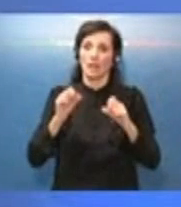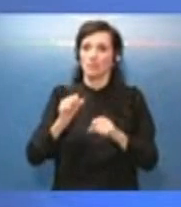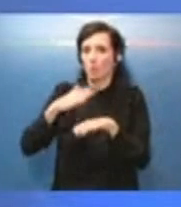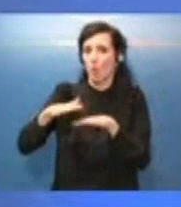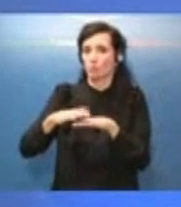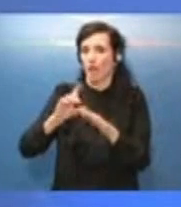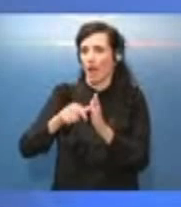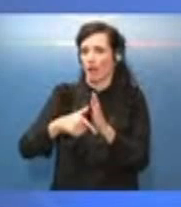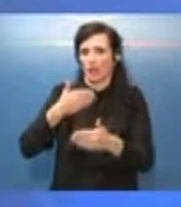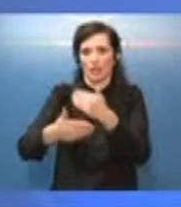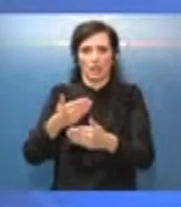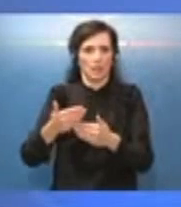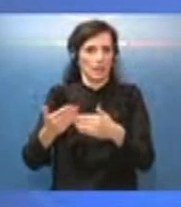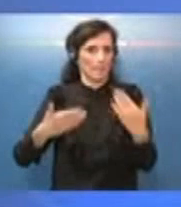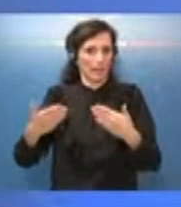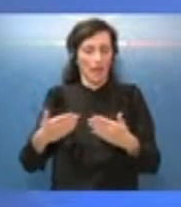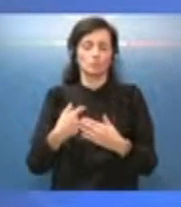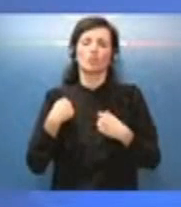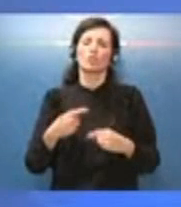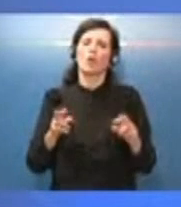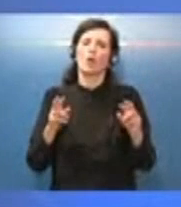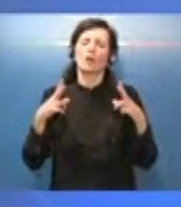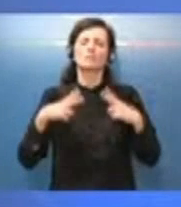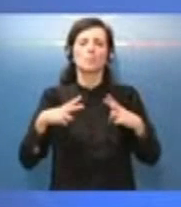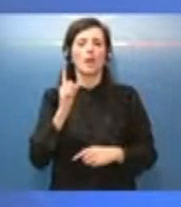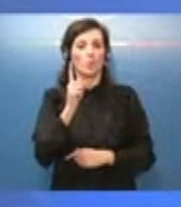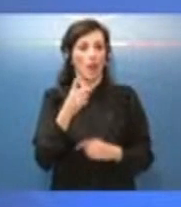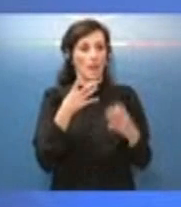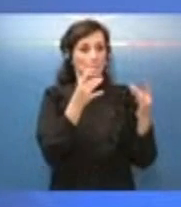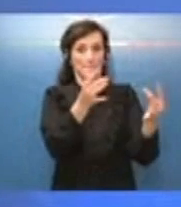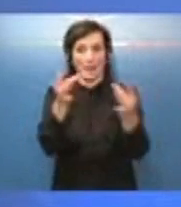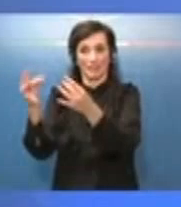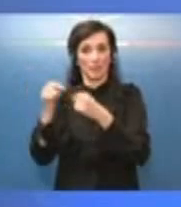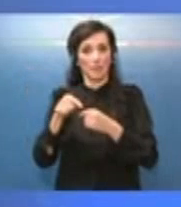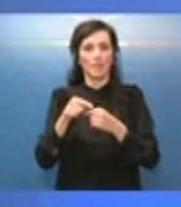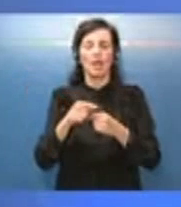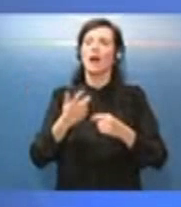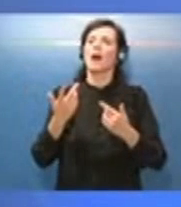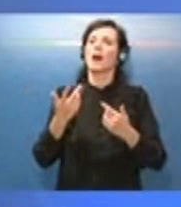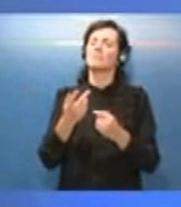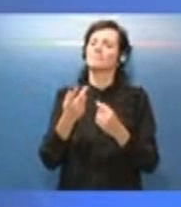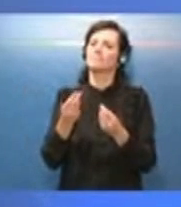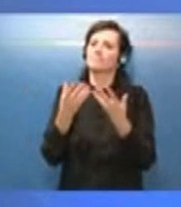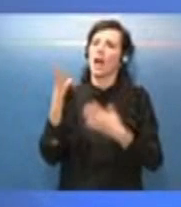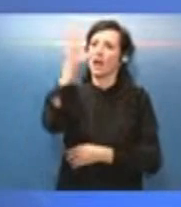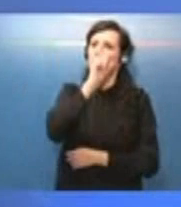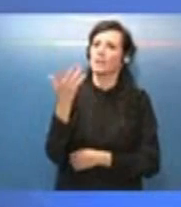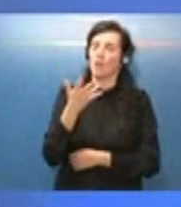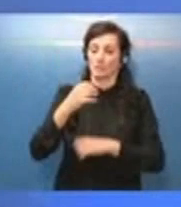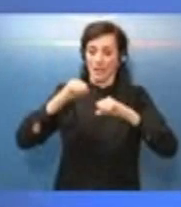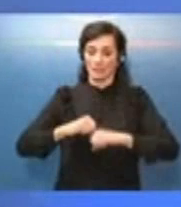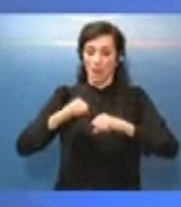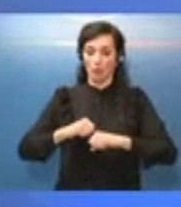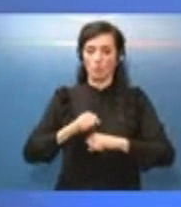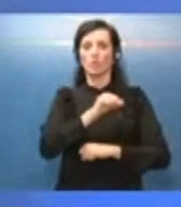penso che questa pandemia ci dimostri che la salute non è un tema solo nazionale la salute è un grande